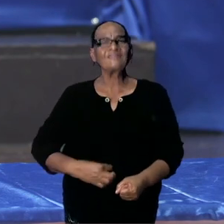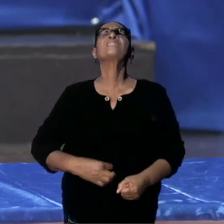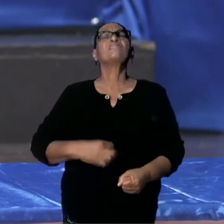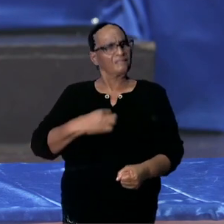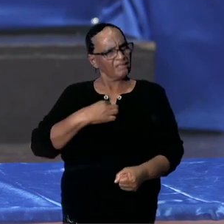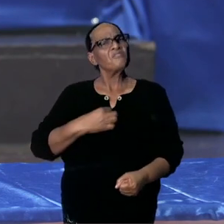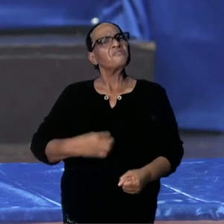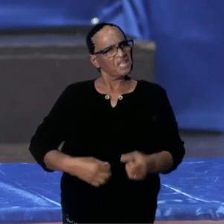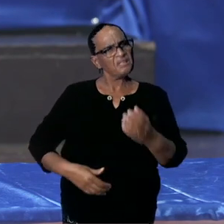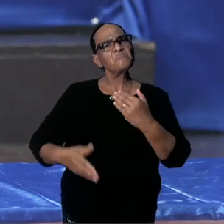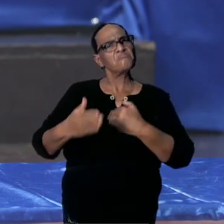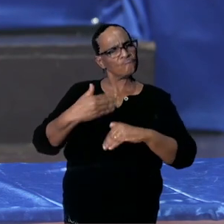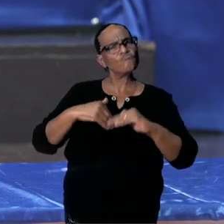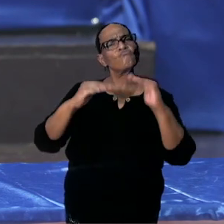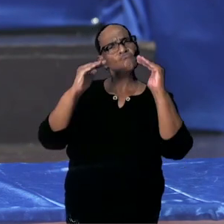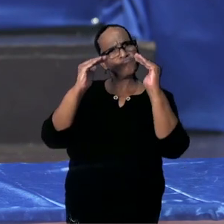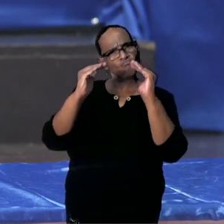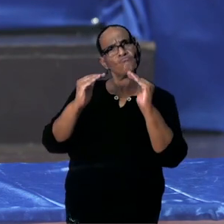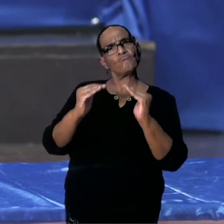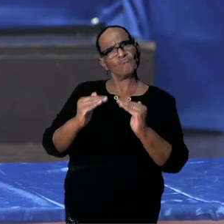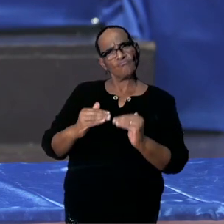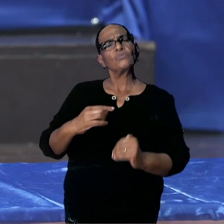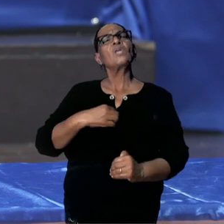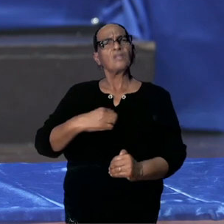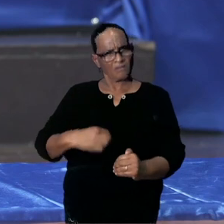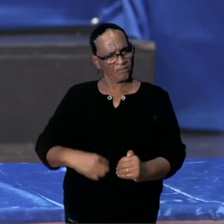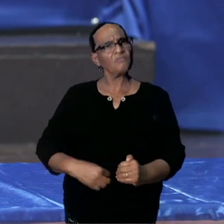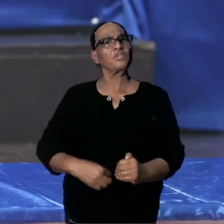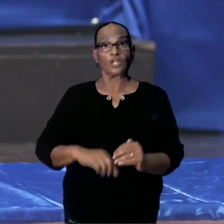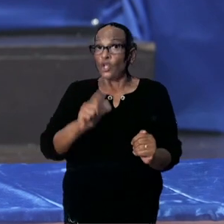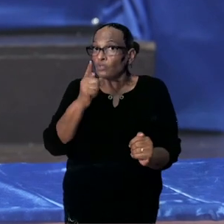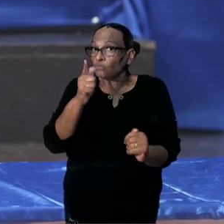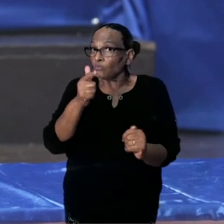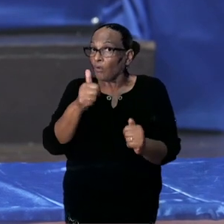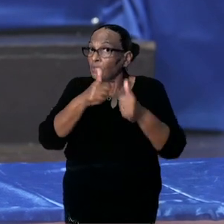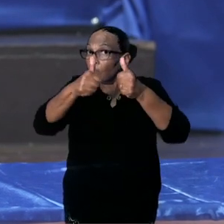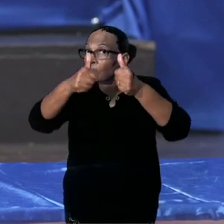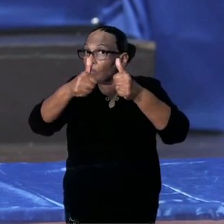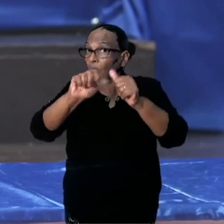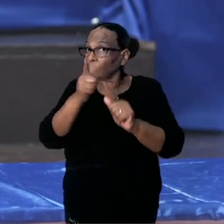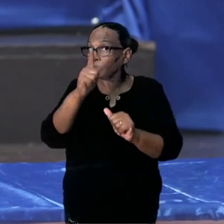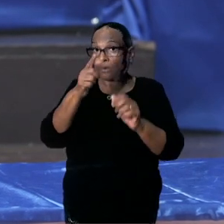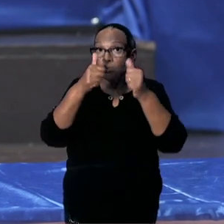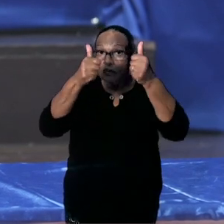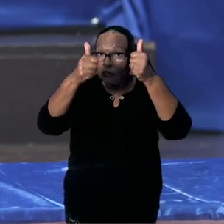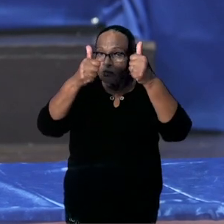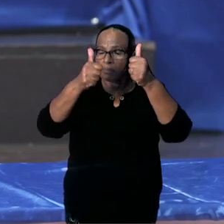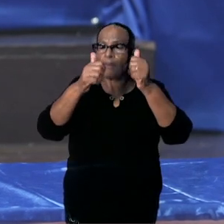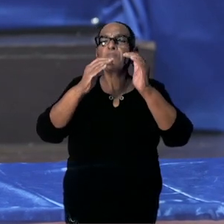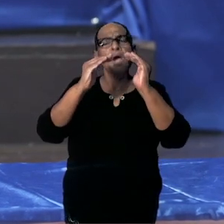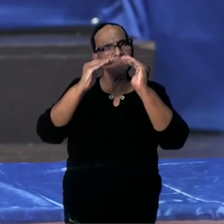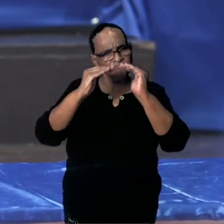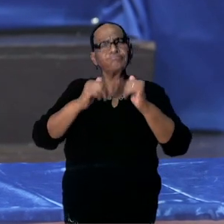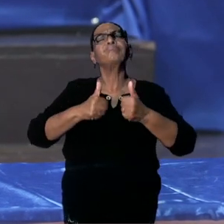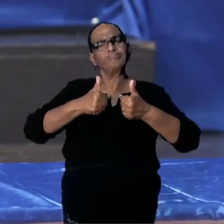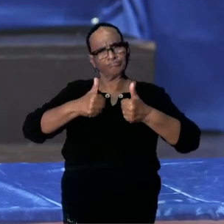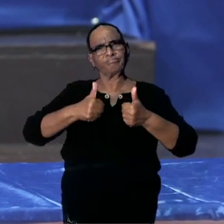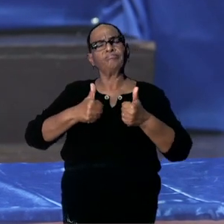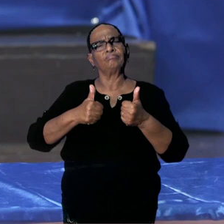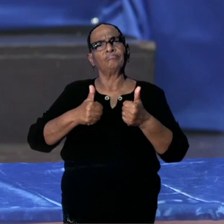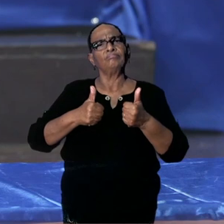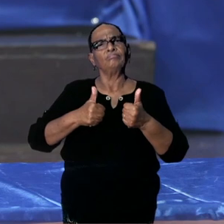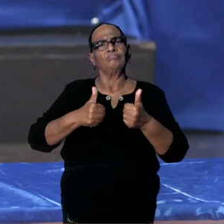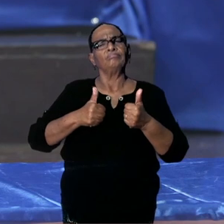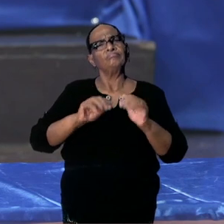tevreden zijn met de daling. We zijn er nog niet, laat het wel duidelijk zijn, maar het is ook niet terecht